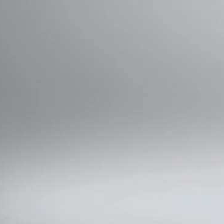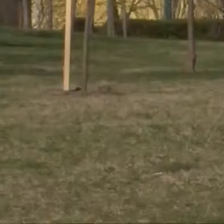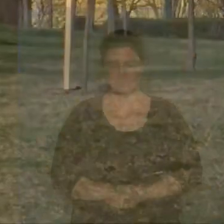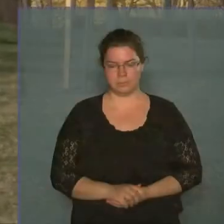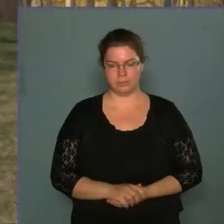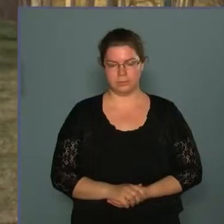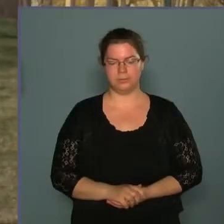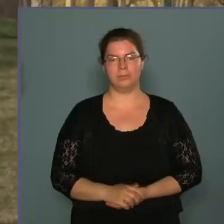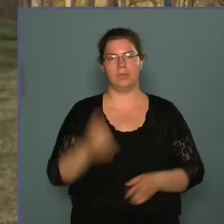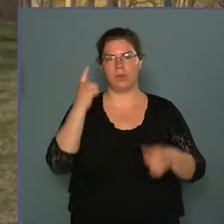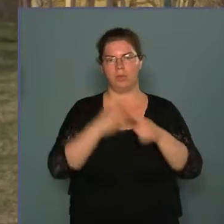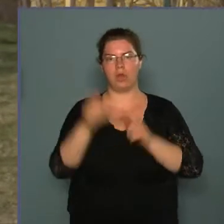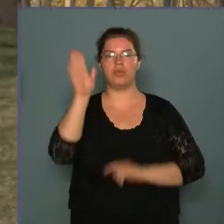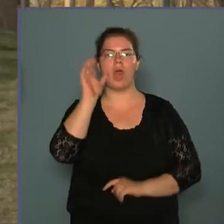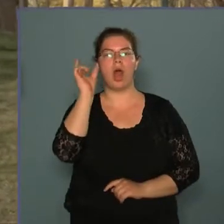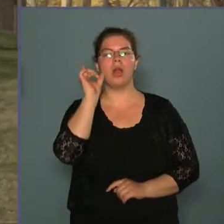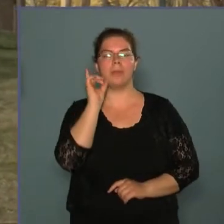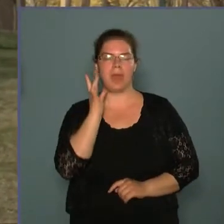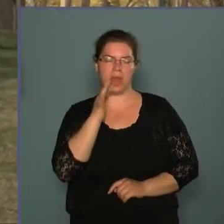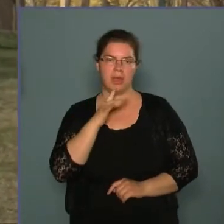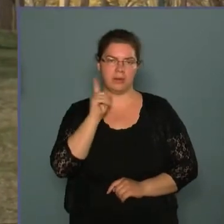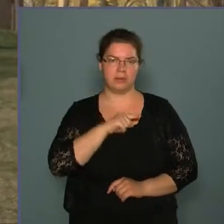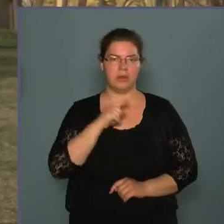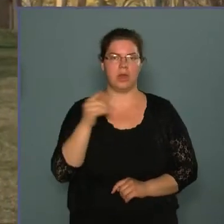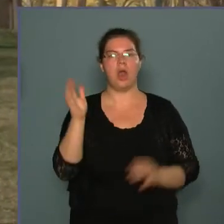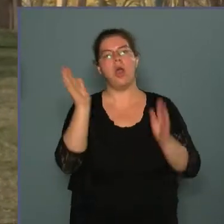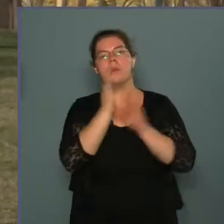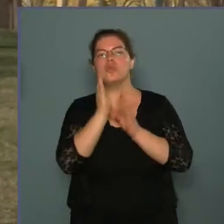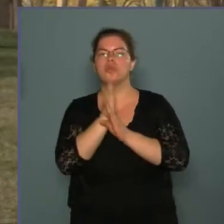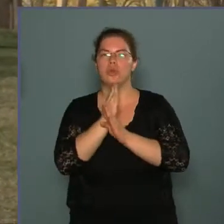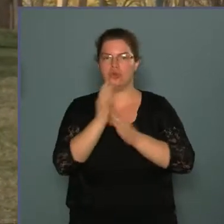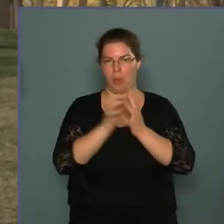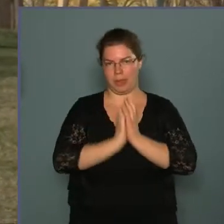Vasa Albert, a bujdosó imája.